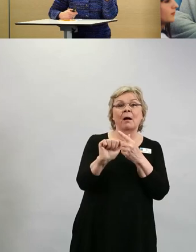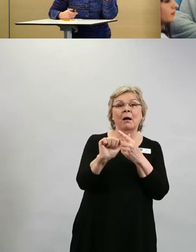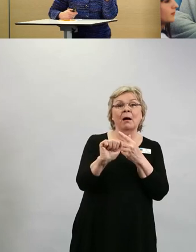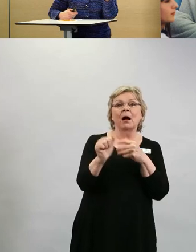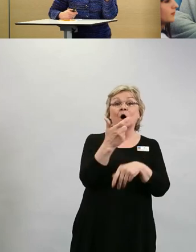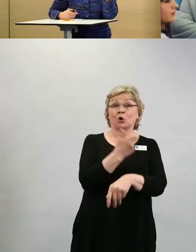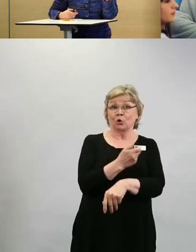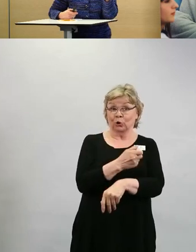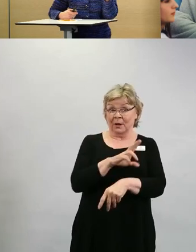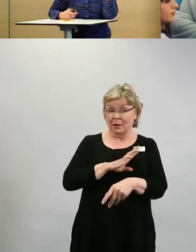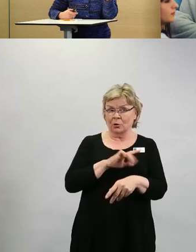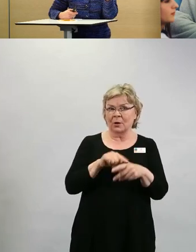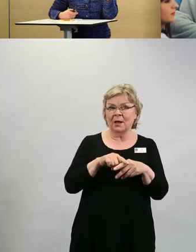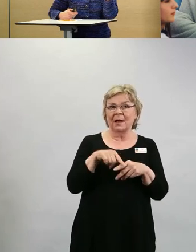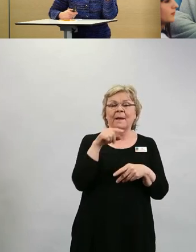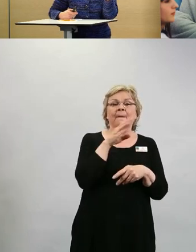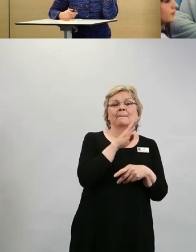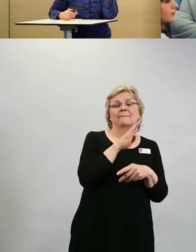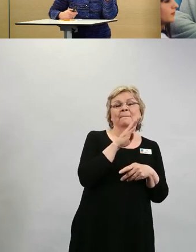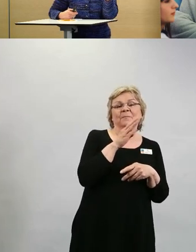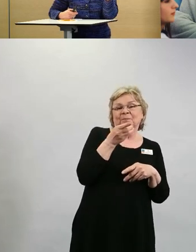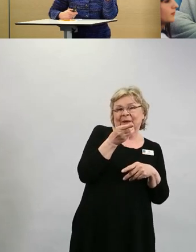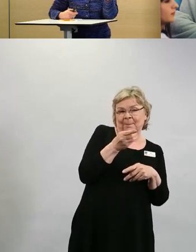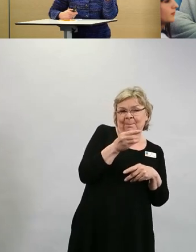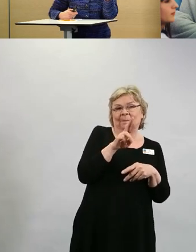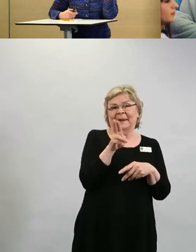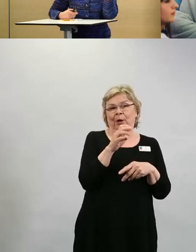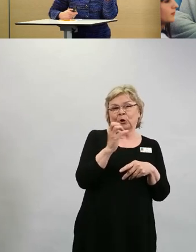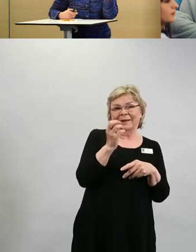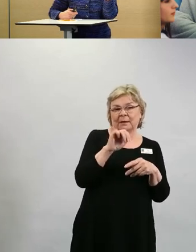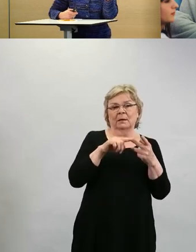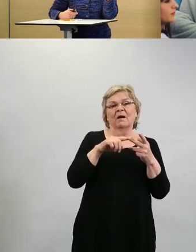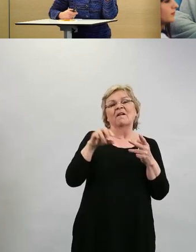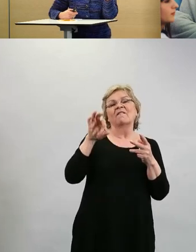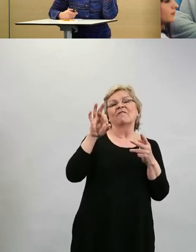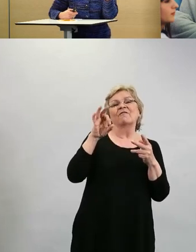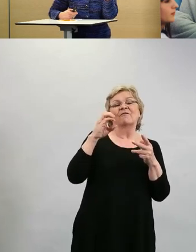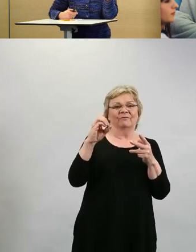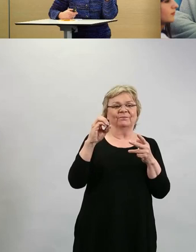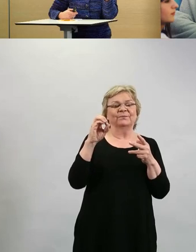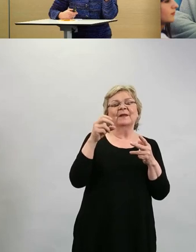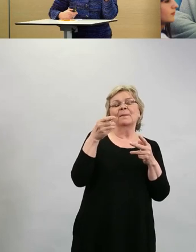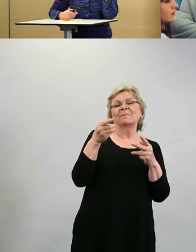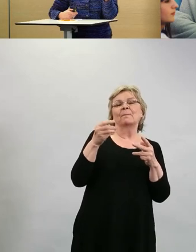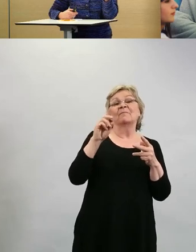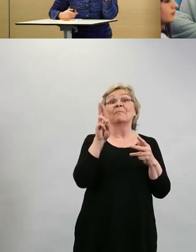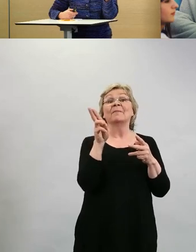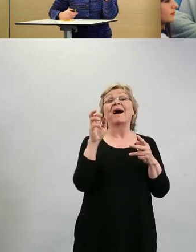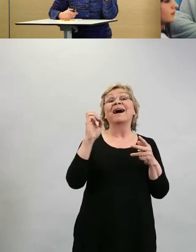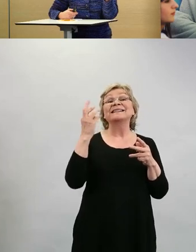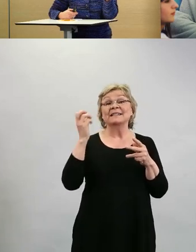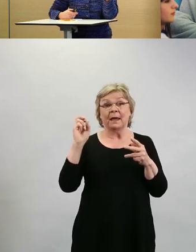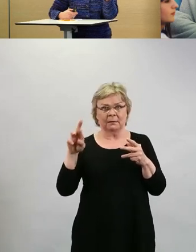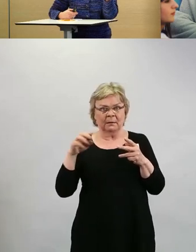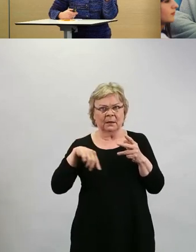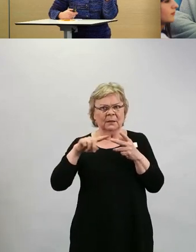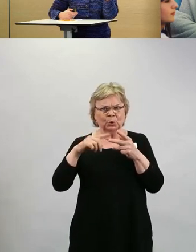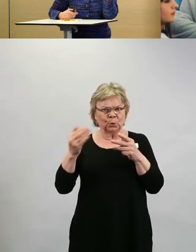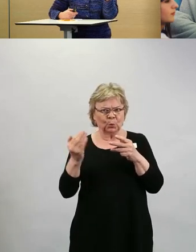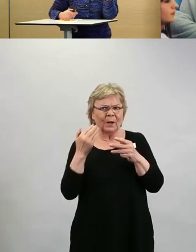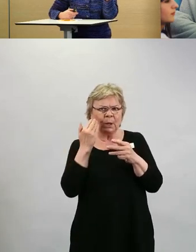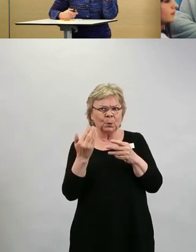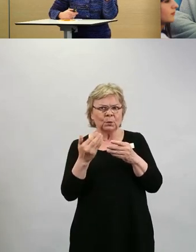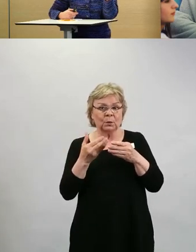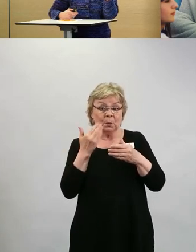Biotech-Pfizer ja Moderna. Kurevakin rokote tulee toivottavasti meille myöskin kesällä. Ylipäänsä